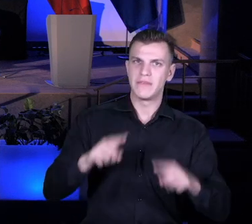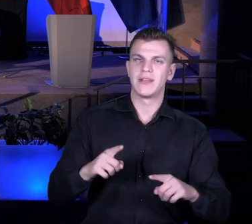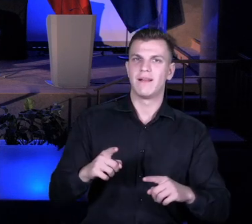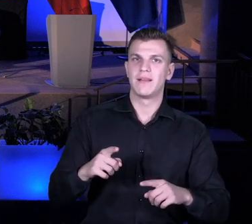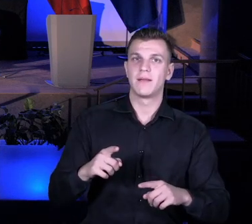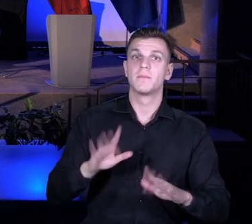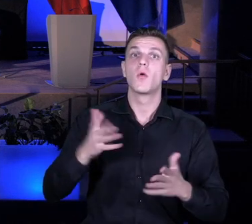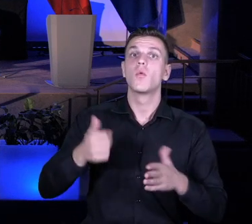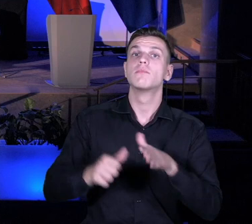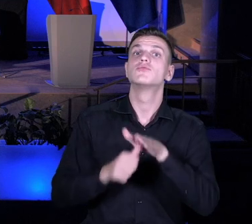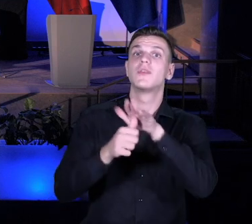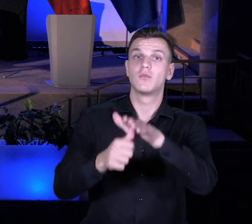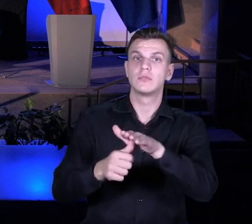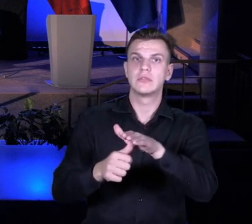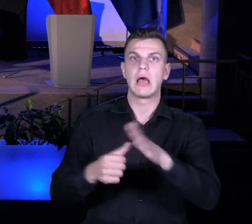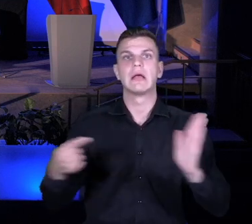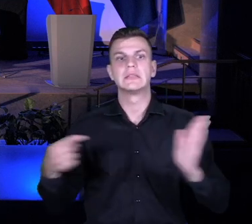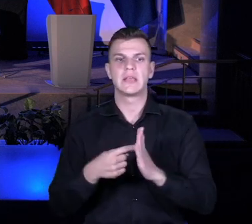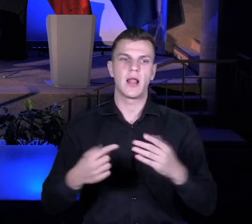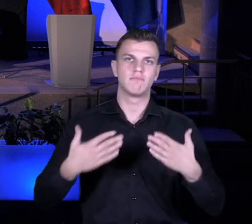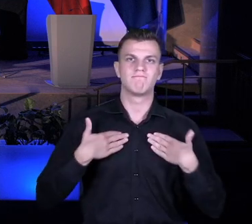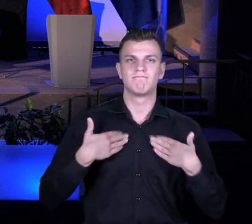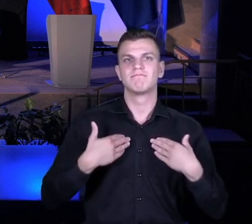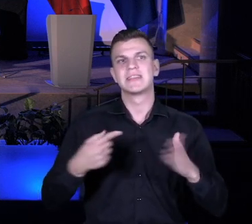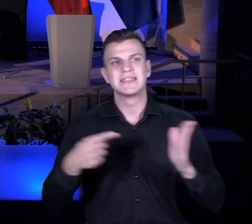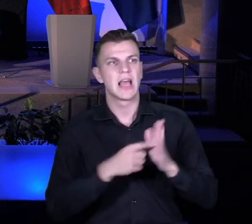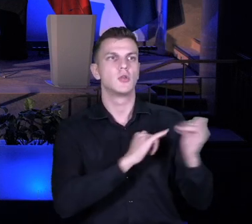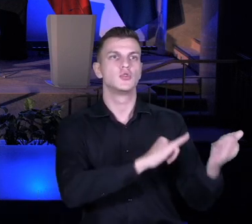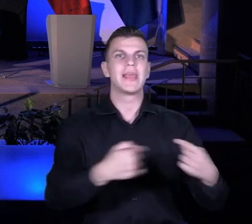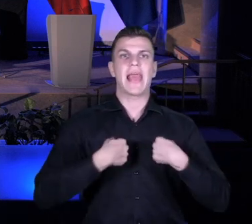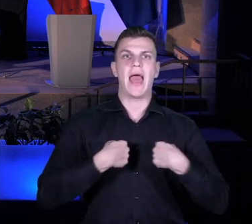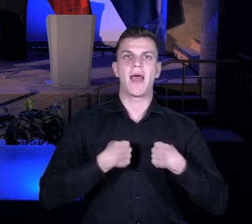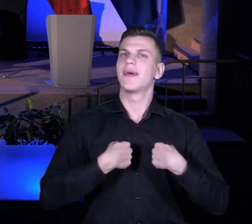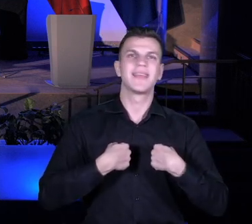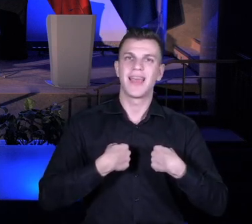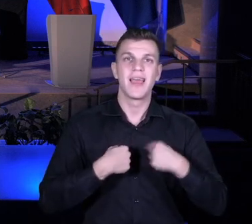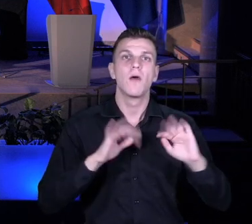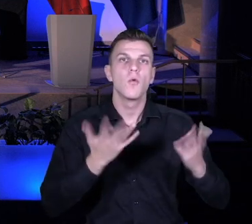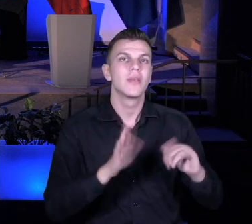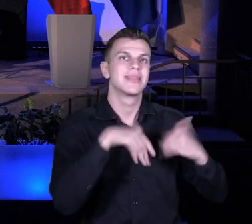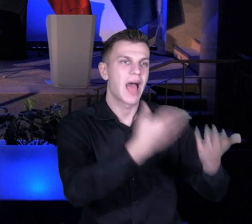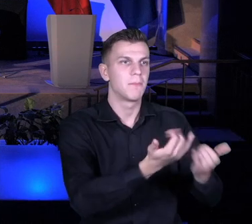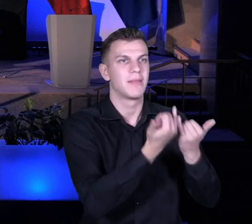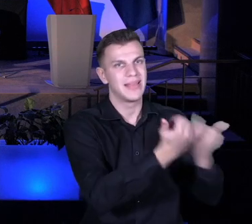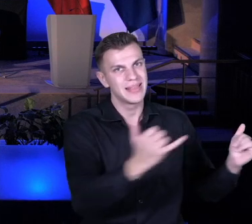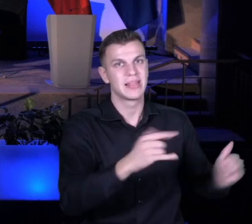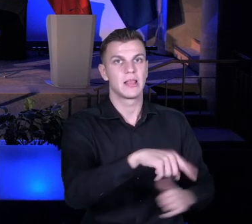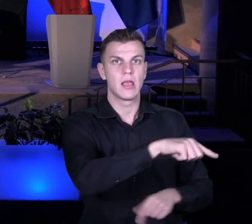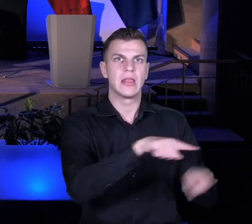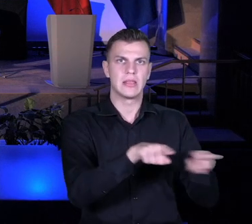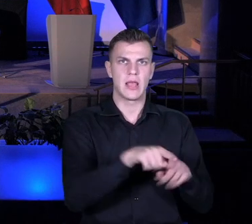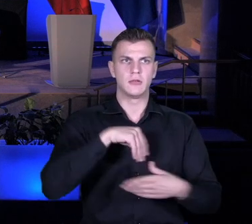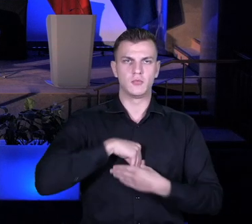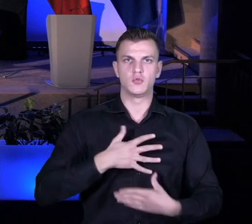tylko pracuje dla siebie i dla społeczności, ale buduje, pozwala rozwijać się kolejnym osobom i